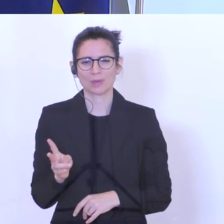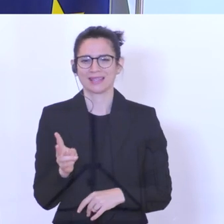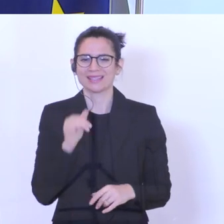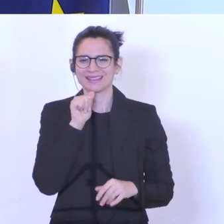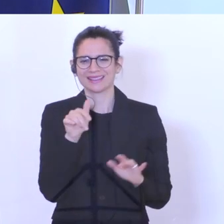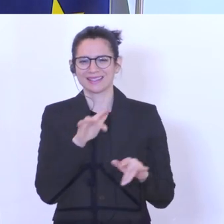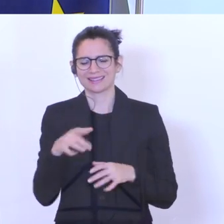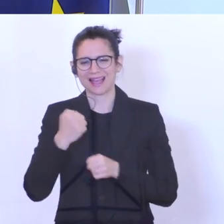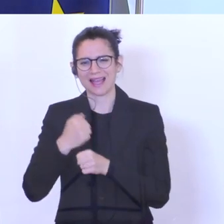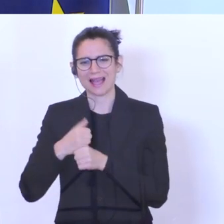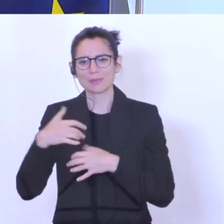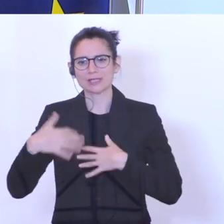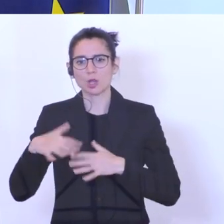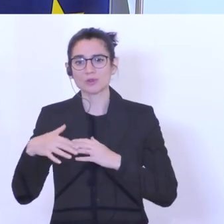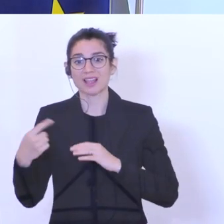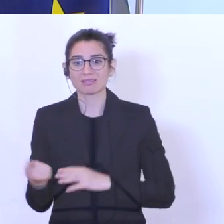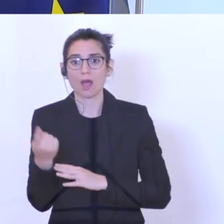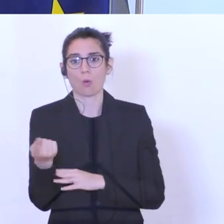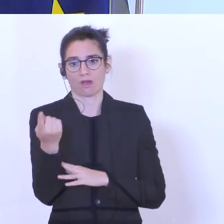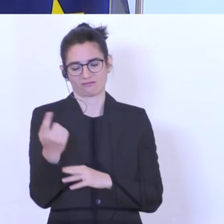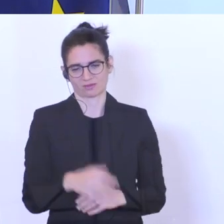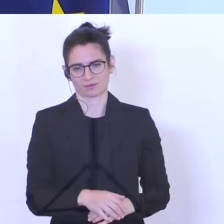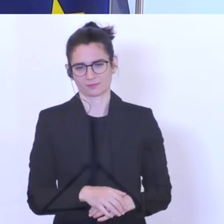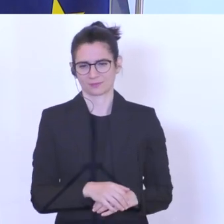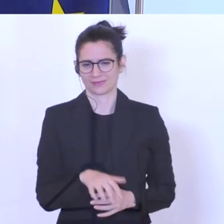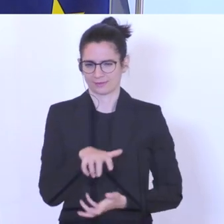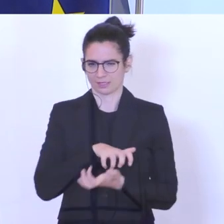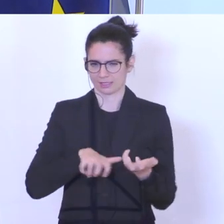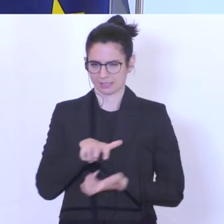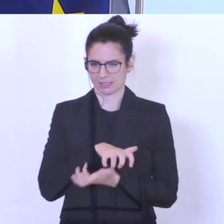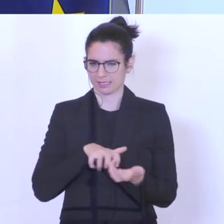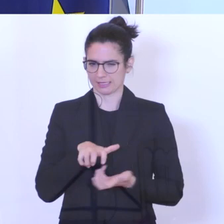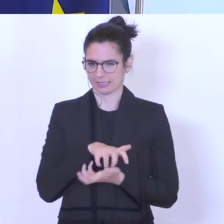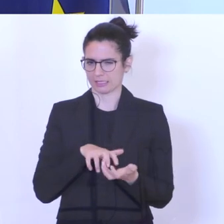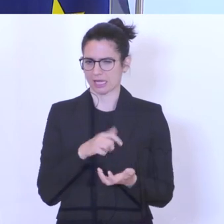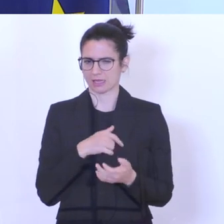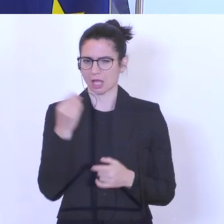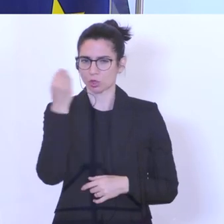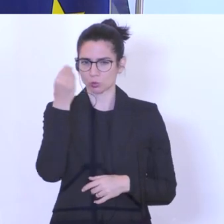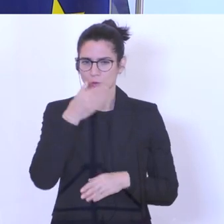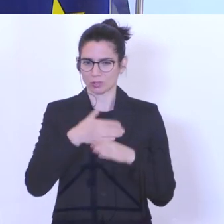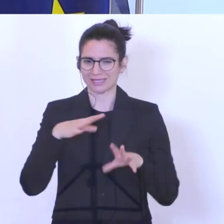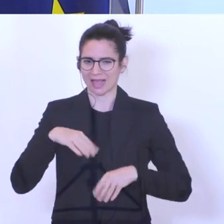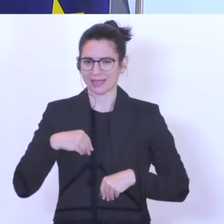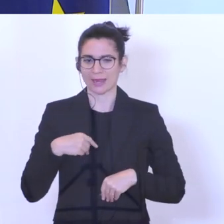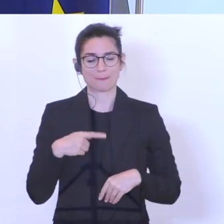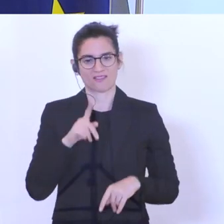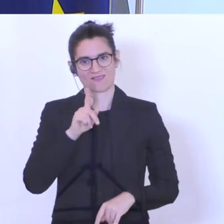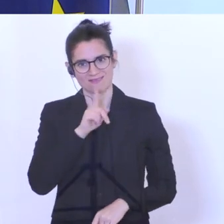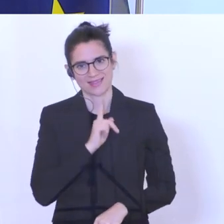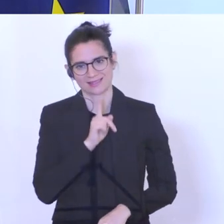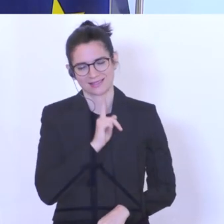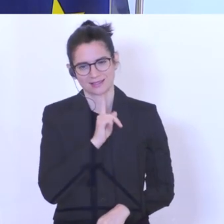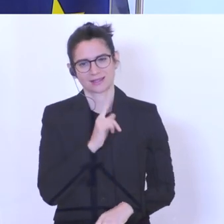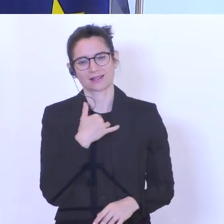zu einer Arbeitslosigkeit auf Dauer wird. In der Krise ist die Zahl der Schulungsteilnehmer deutlich zurückgegangen